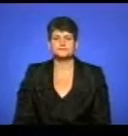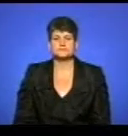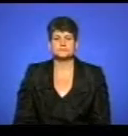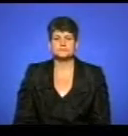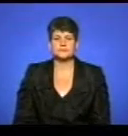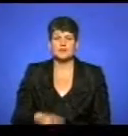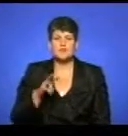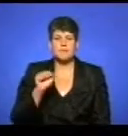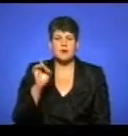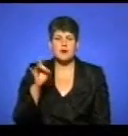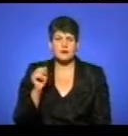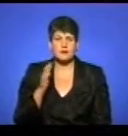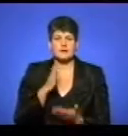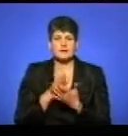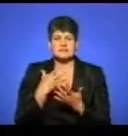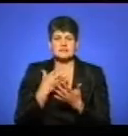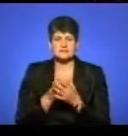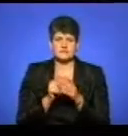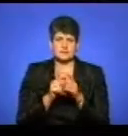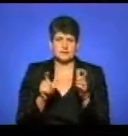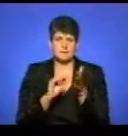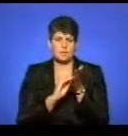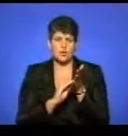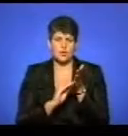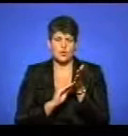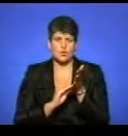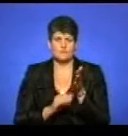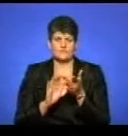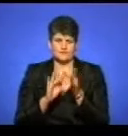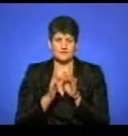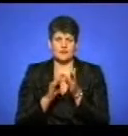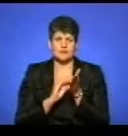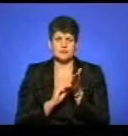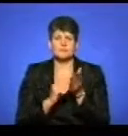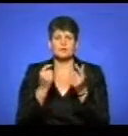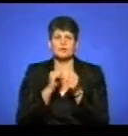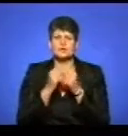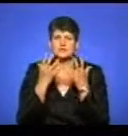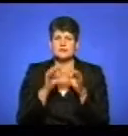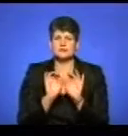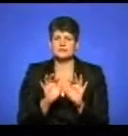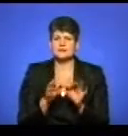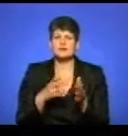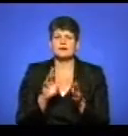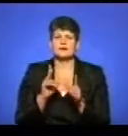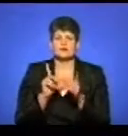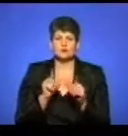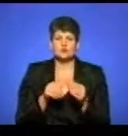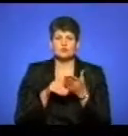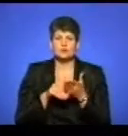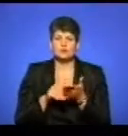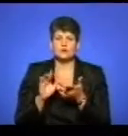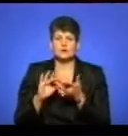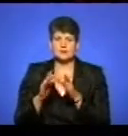У Марка Елісона є власний блог, у якому він описує кожен день свого маршруту. За допомогою сайту чоловік